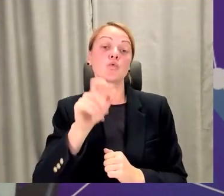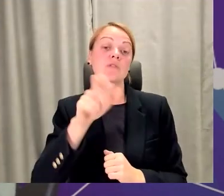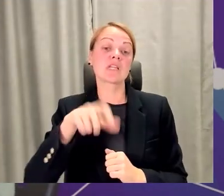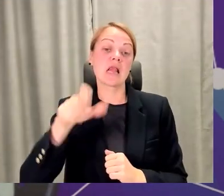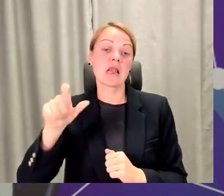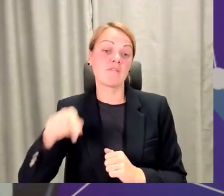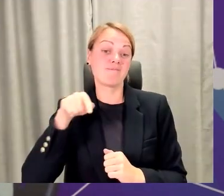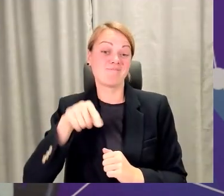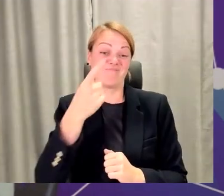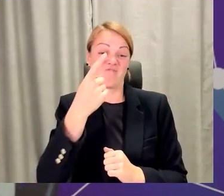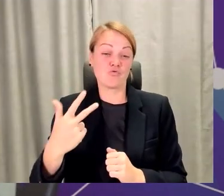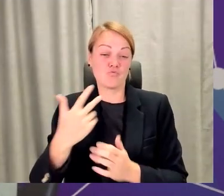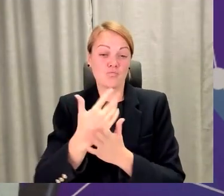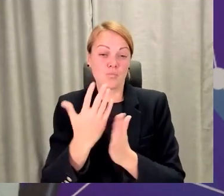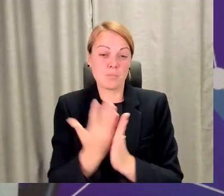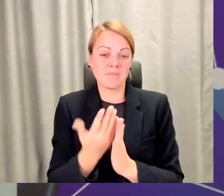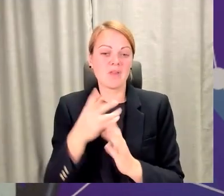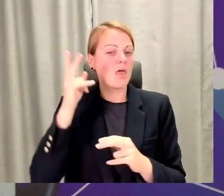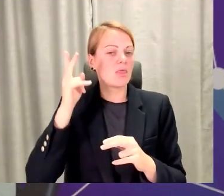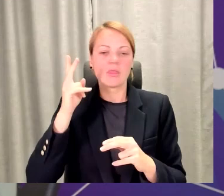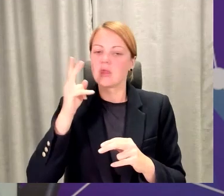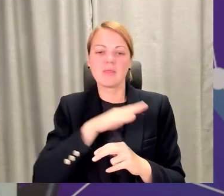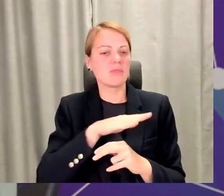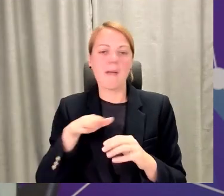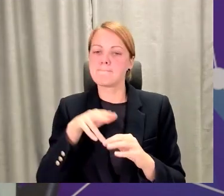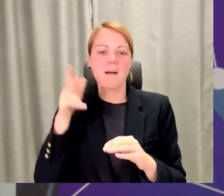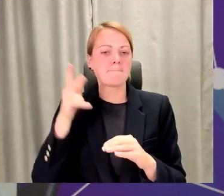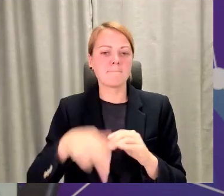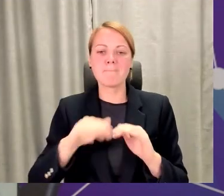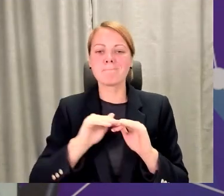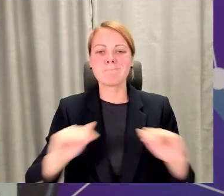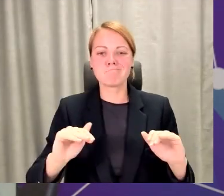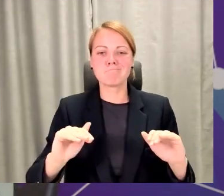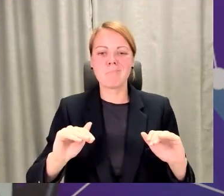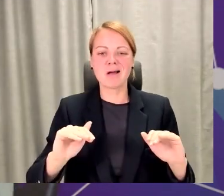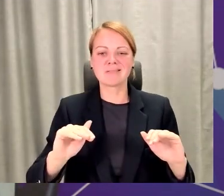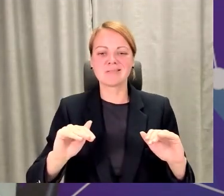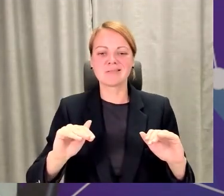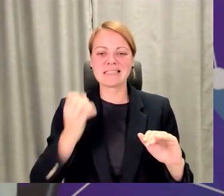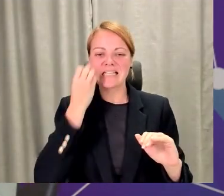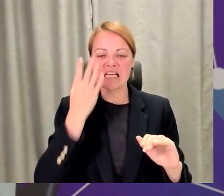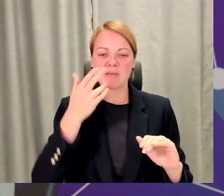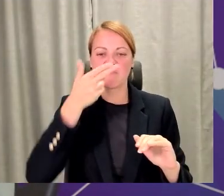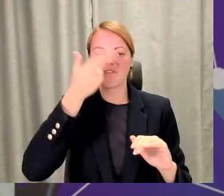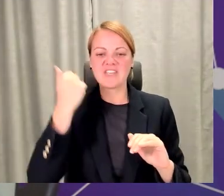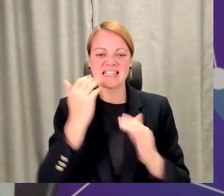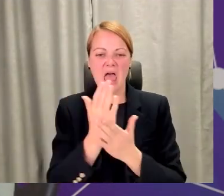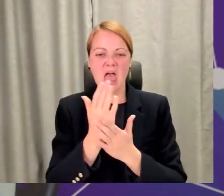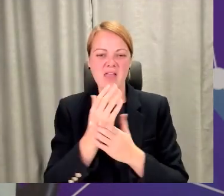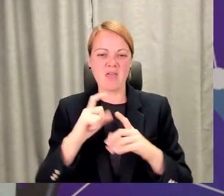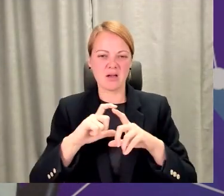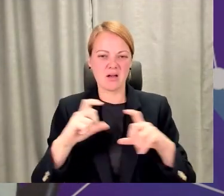nepabeigta pamatizglītība, pamatizglītība vai vidējā izglītība. Atiecīgi, te mums ir tas